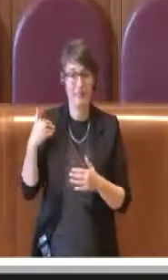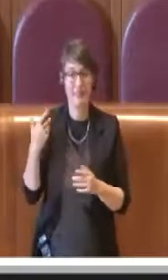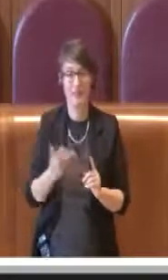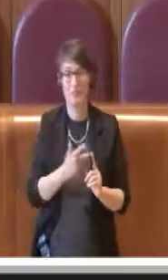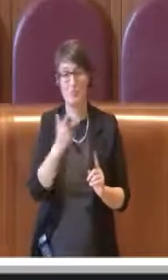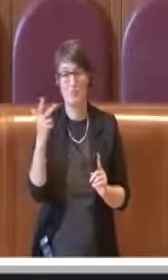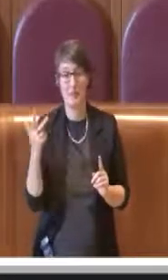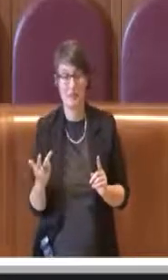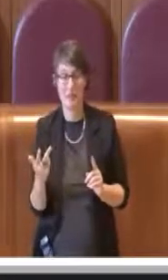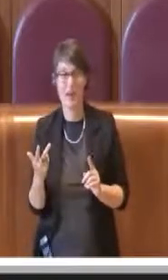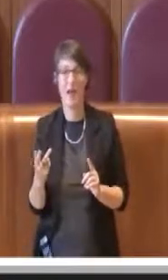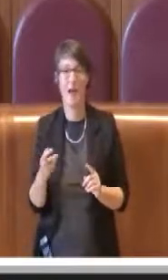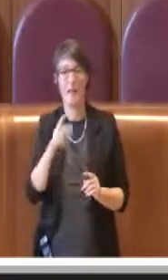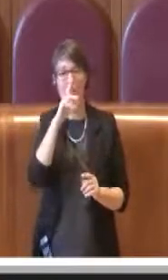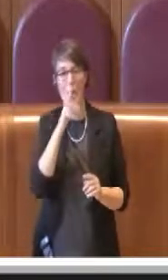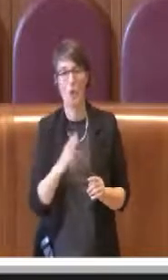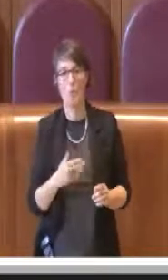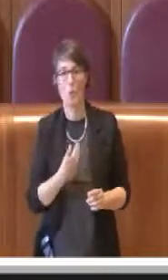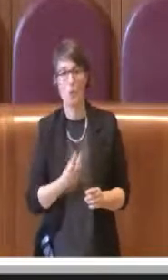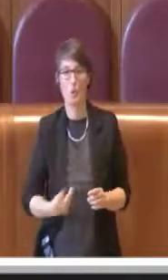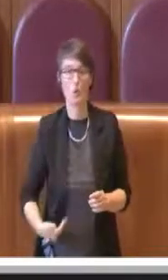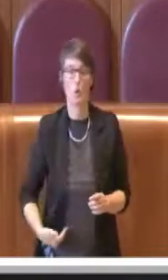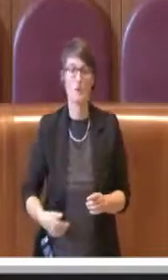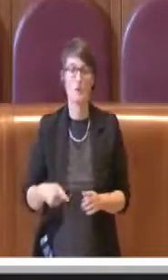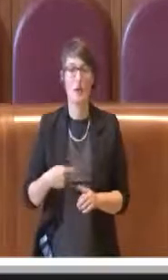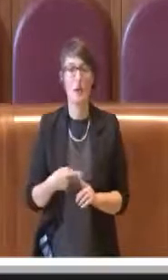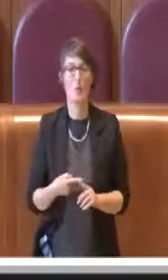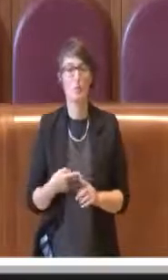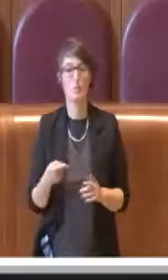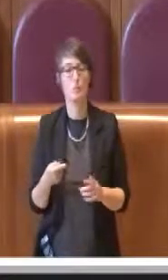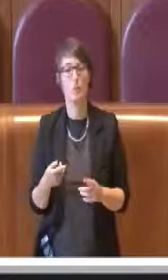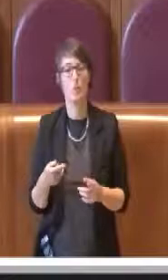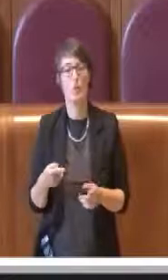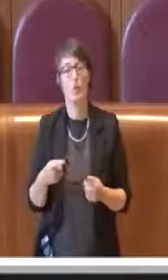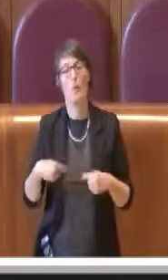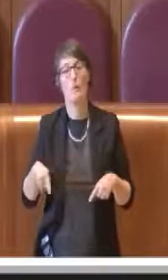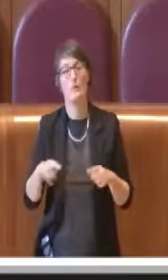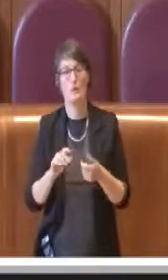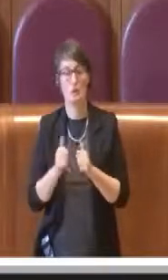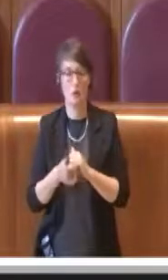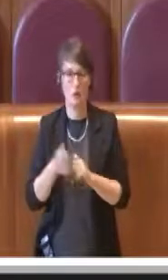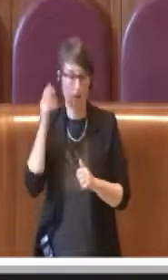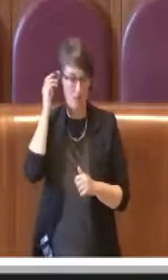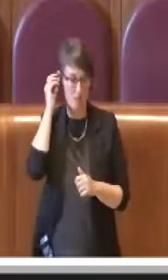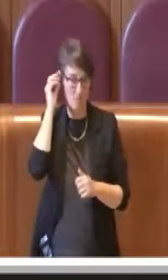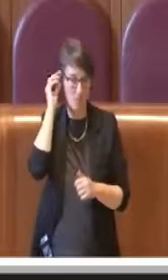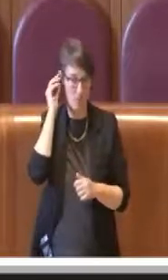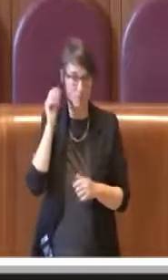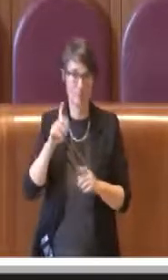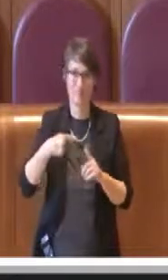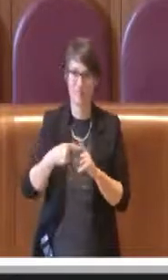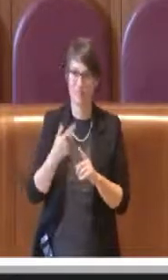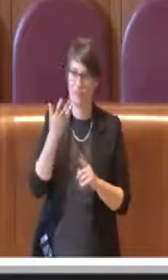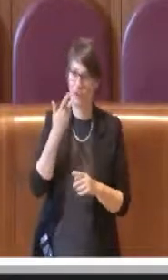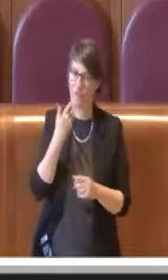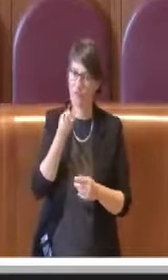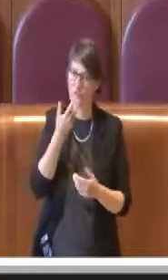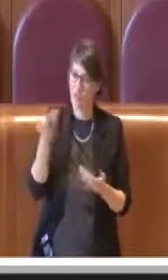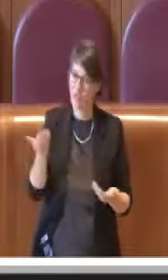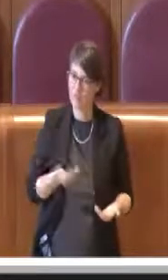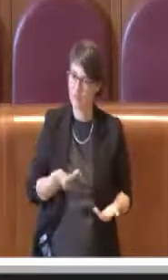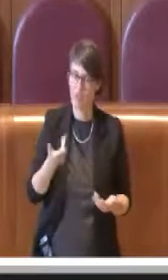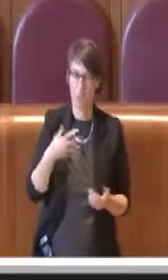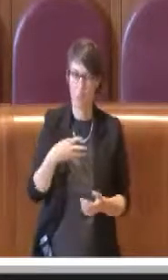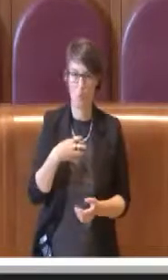della Commissione Sport e dare il benvenuto alla neoassessora Veronica Dasciotti, con cui appunto già abbiamo